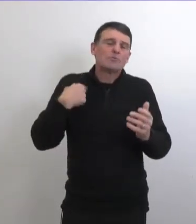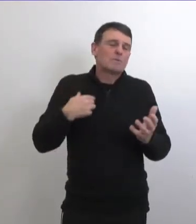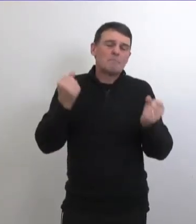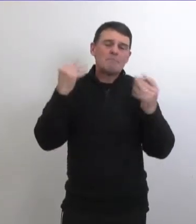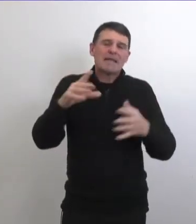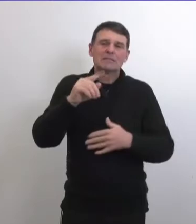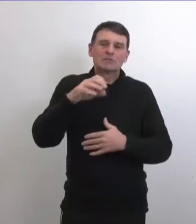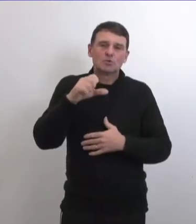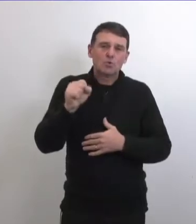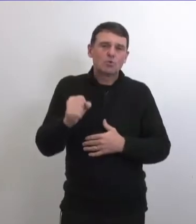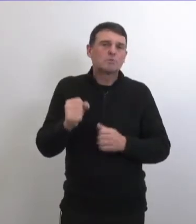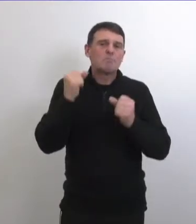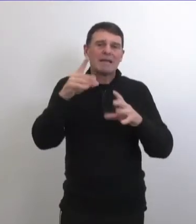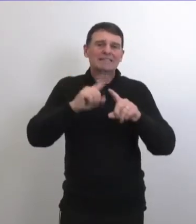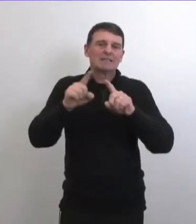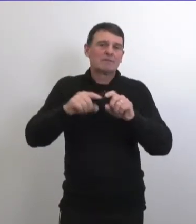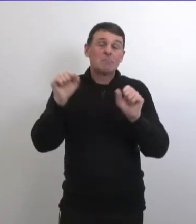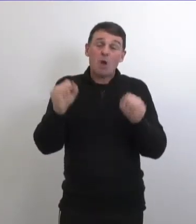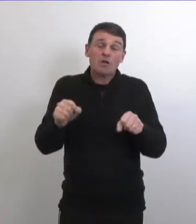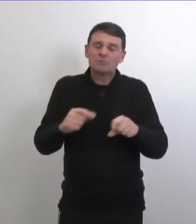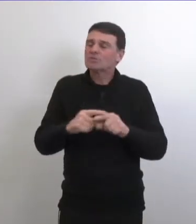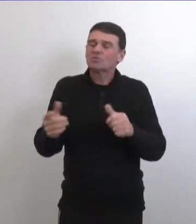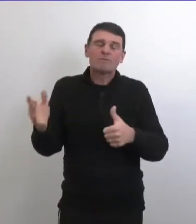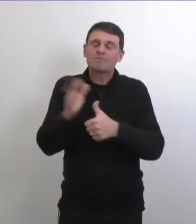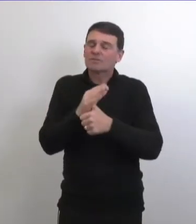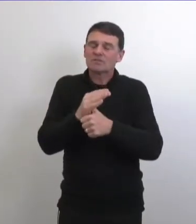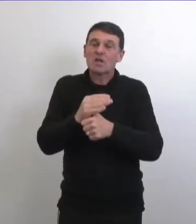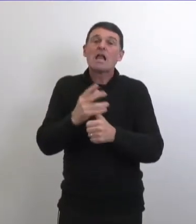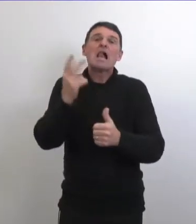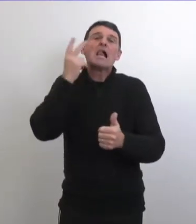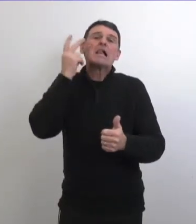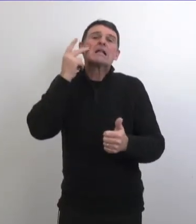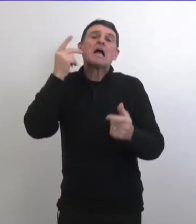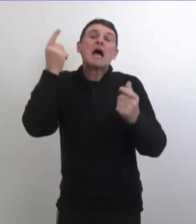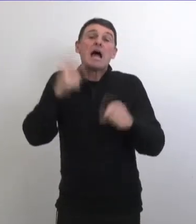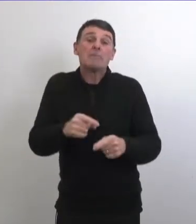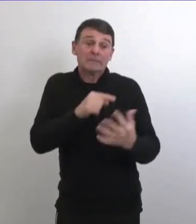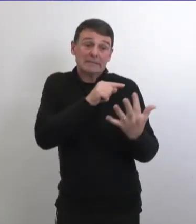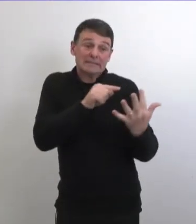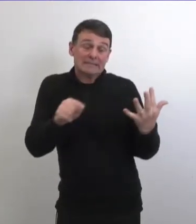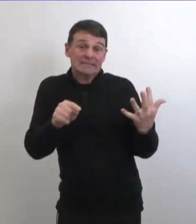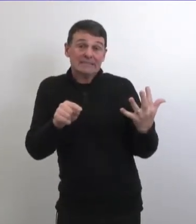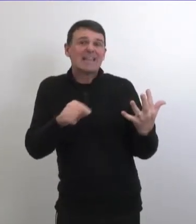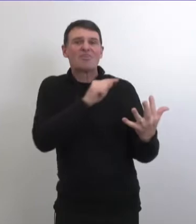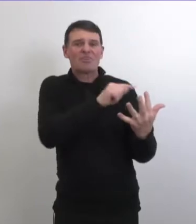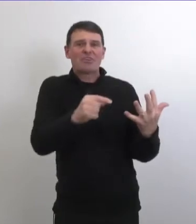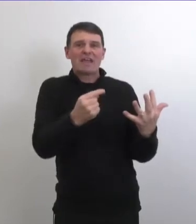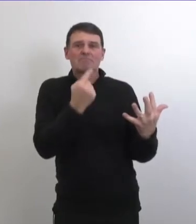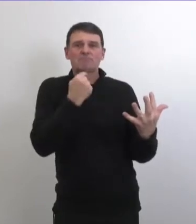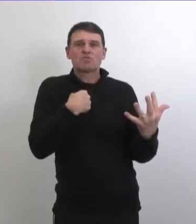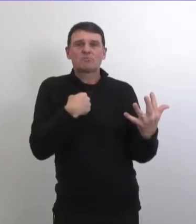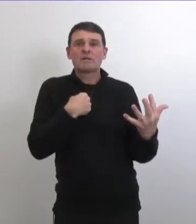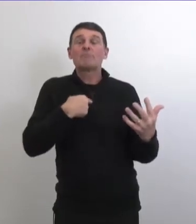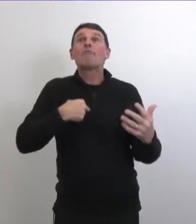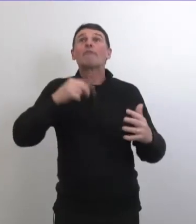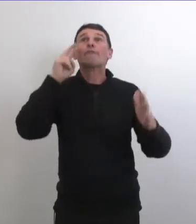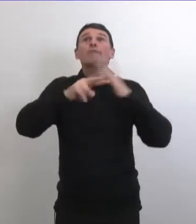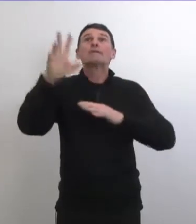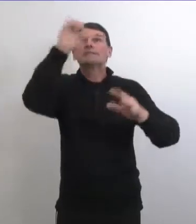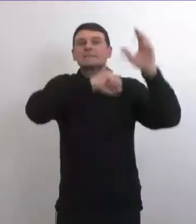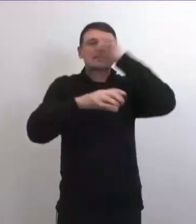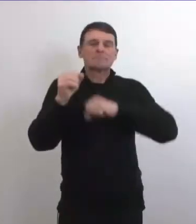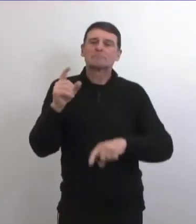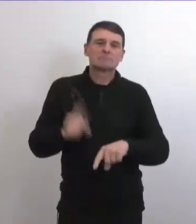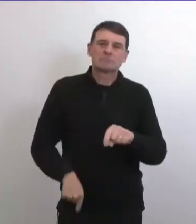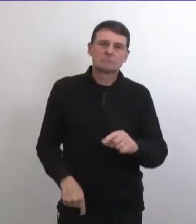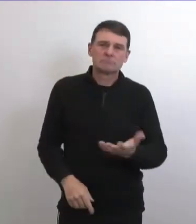là encore une fois il ya beaucoup d'outils à notre disposition beaucoup de scénarios je suis pas quelqu'un qui aime les devinettes je préfère suivre les